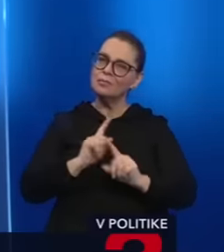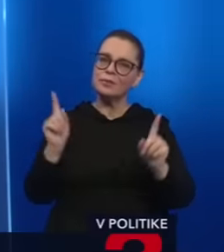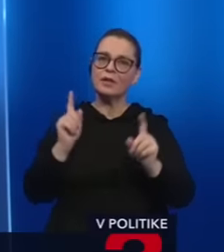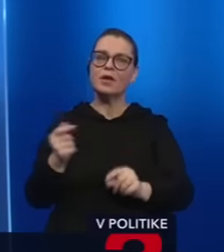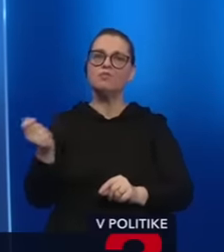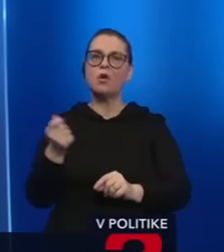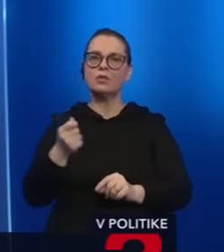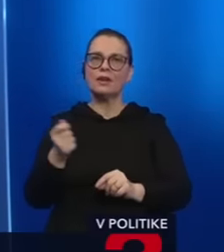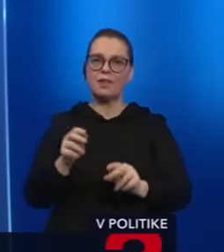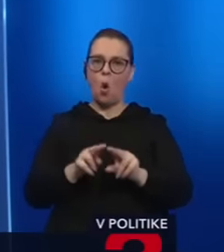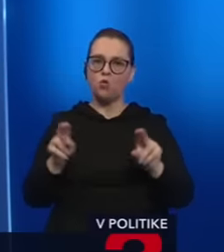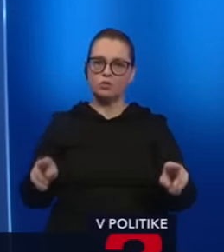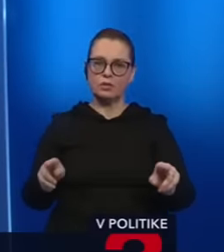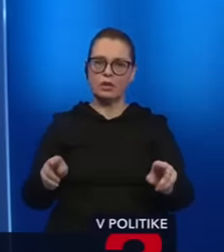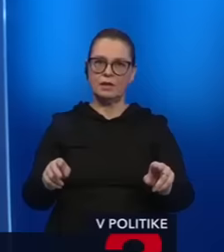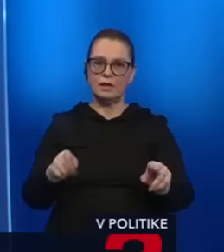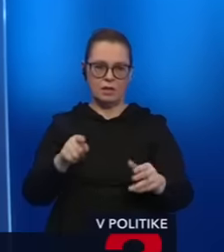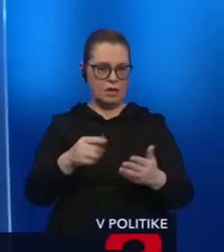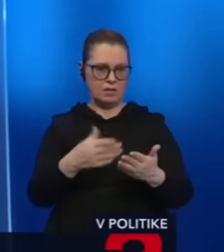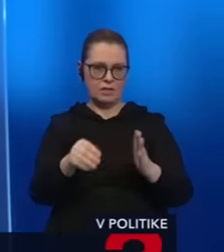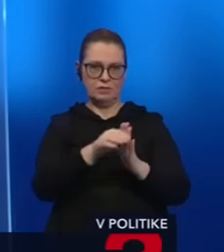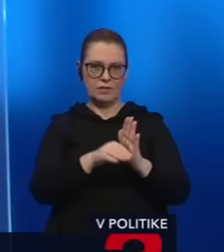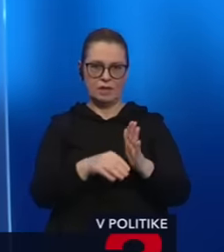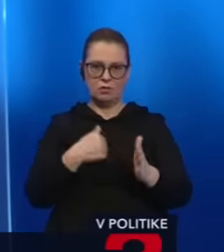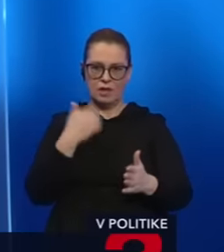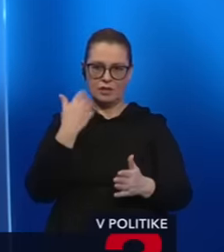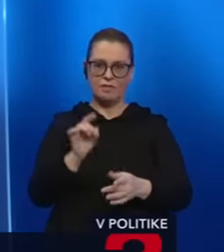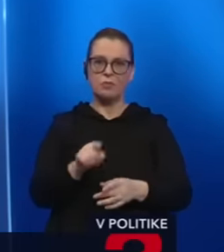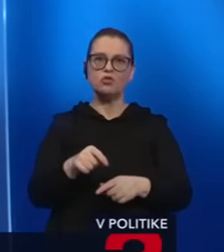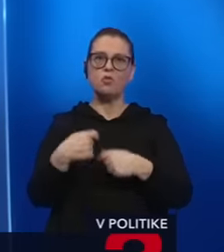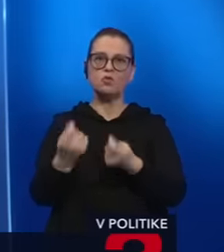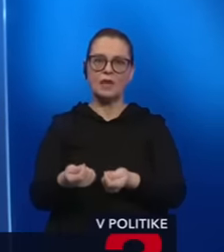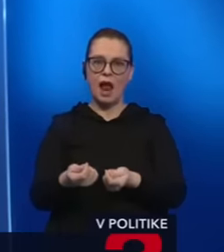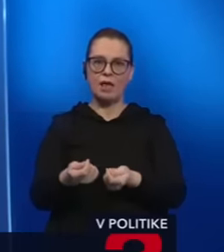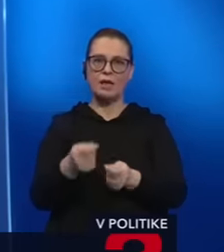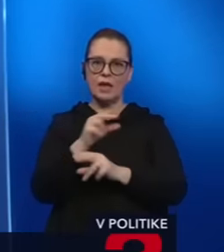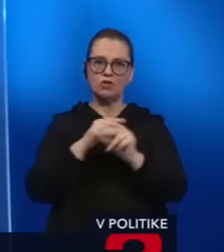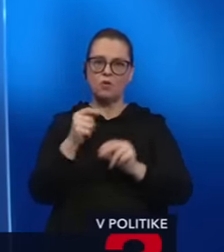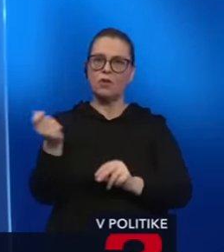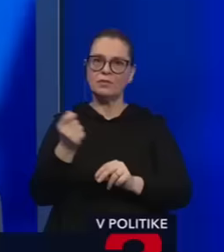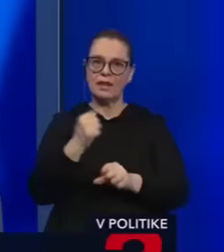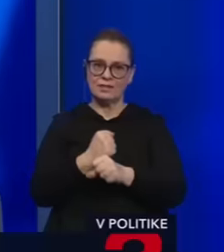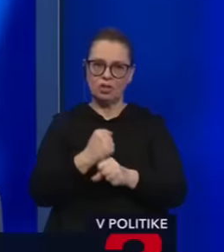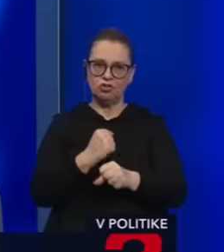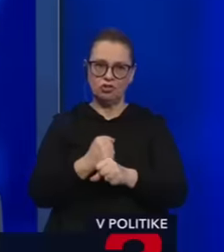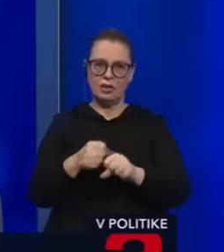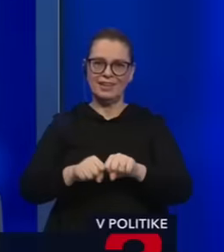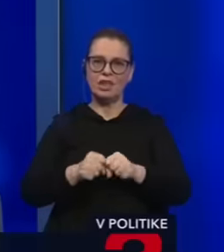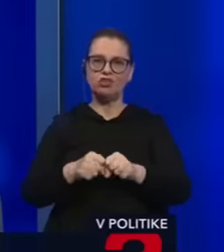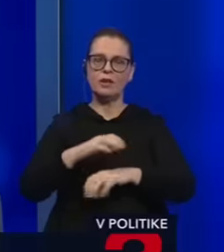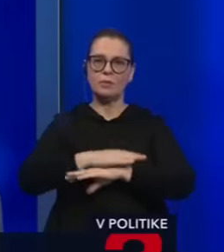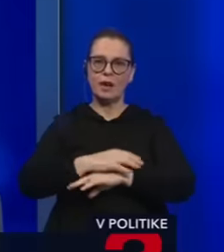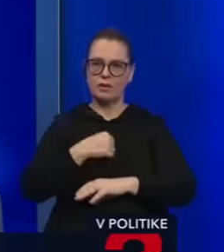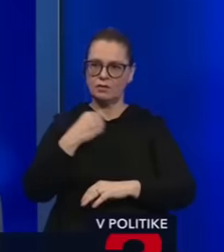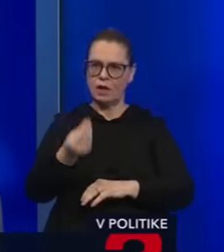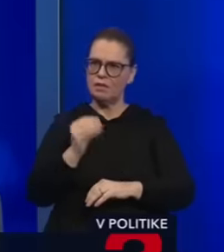teda odsudený, podľa toho, čo ani v zákonoch chcie sácby? Nie sú. Ja neviem, ako mu toto niekto tam mohol dať. Keď sa bavíme o trestnom číne a ohybania práva, ja sa pýtam, jak mohol